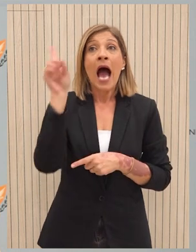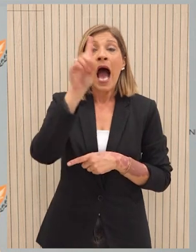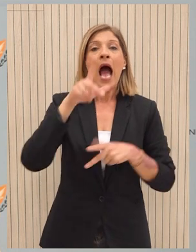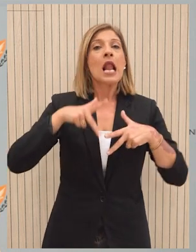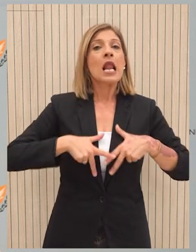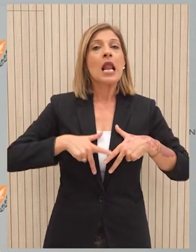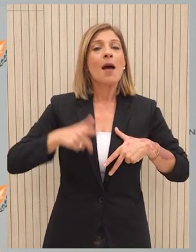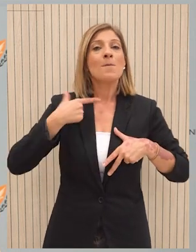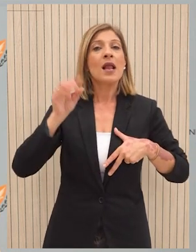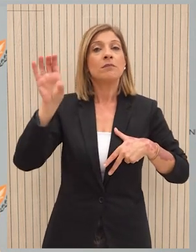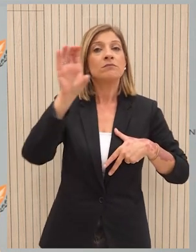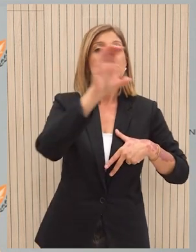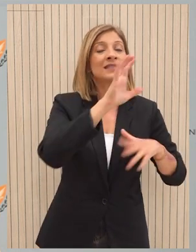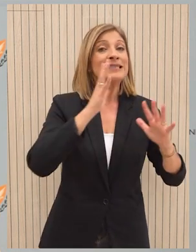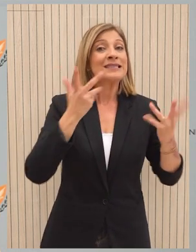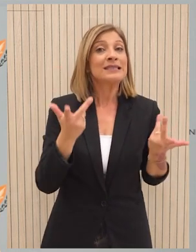Υπότιτλοι